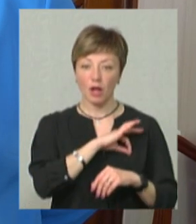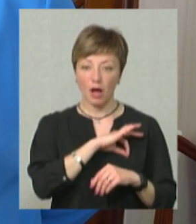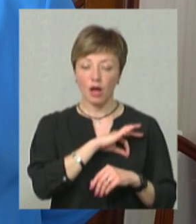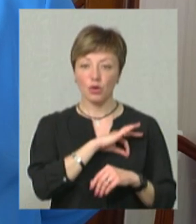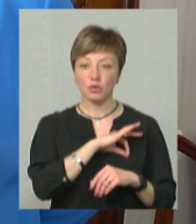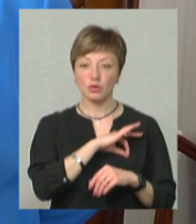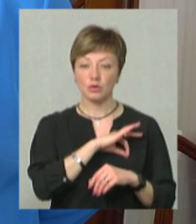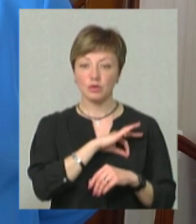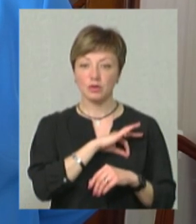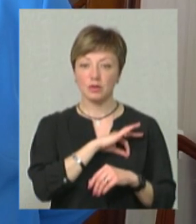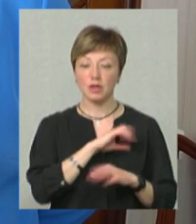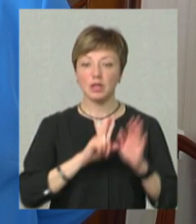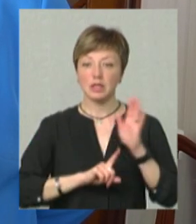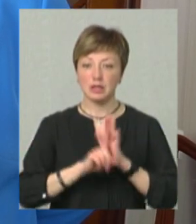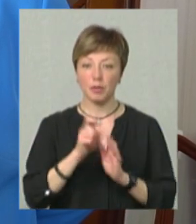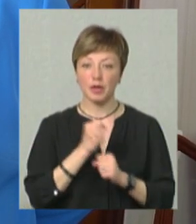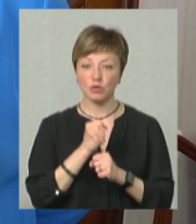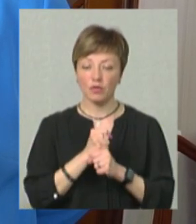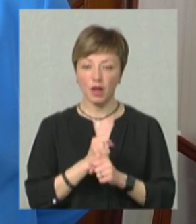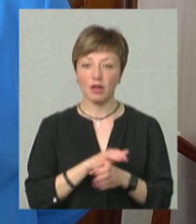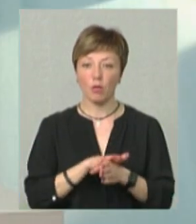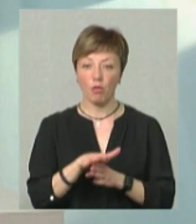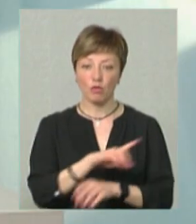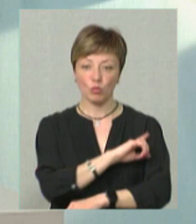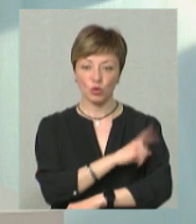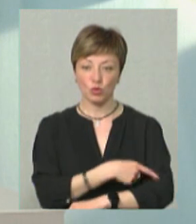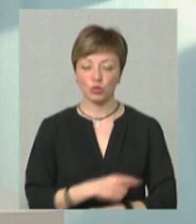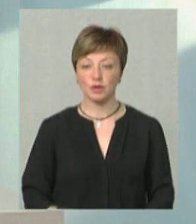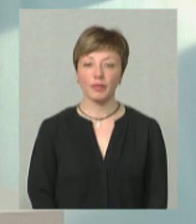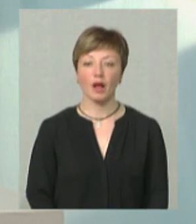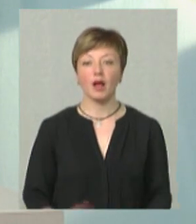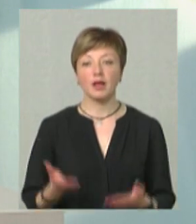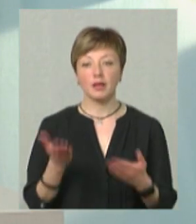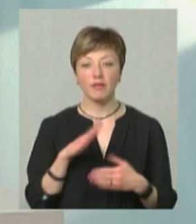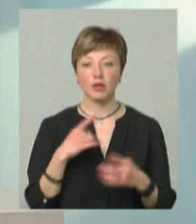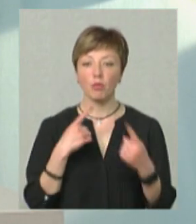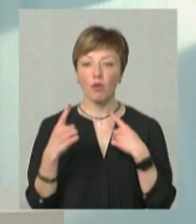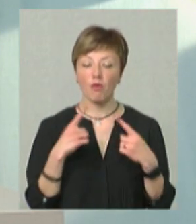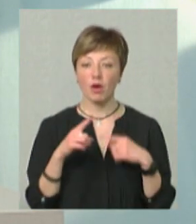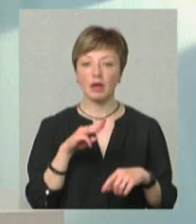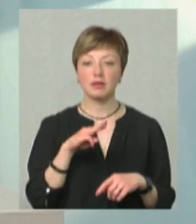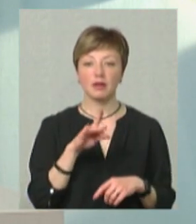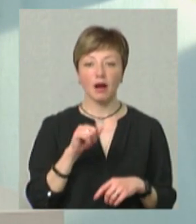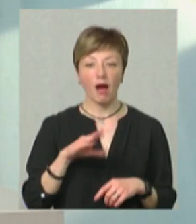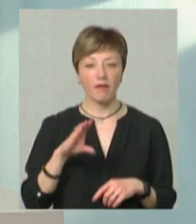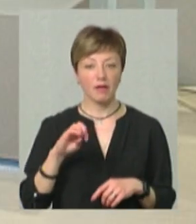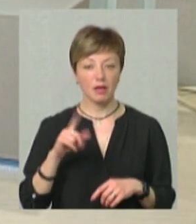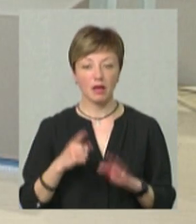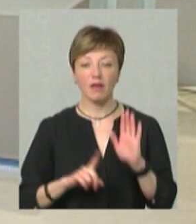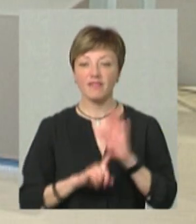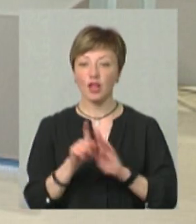практично запрацювали на повну потужність. От говоримо про травень, відколи відновилися регістри.